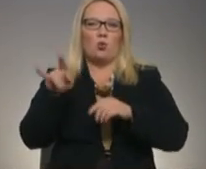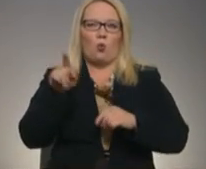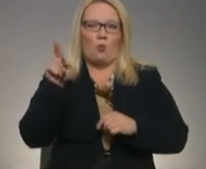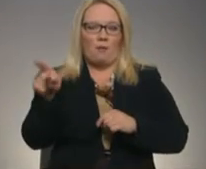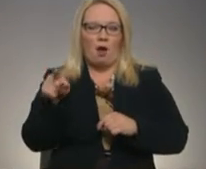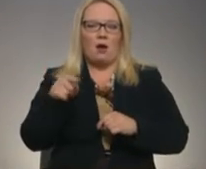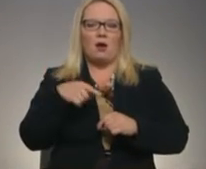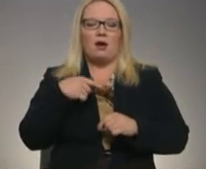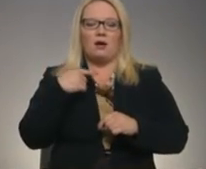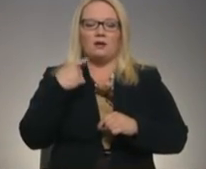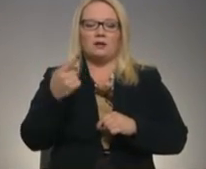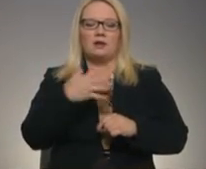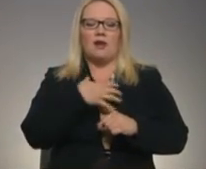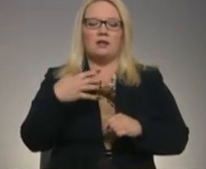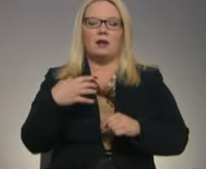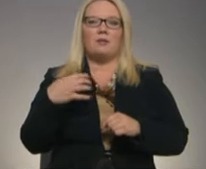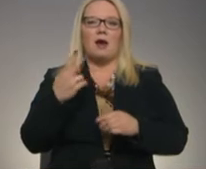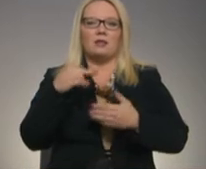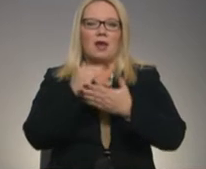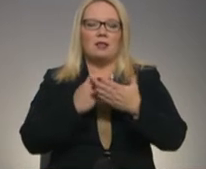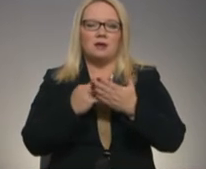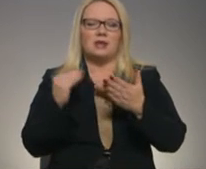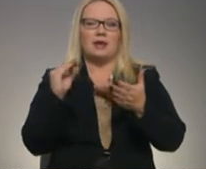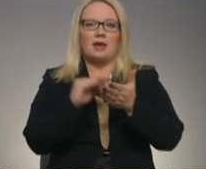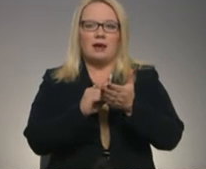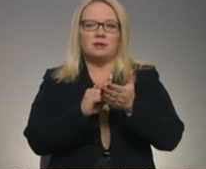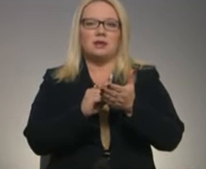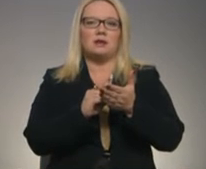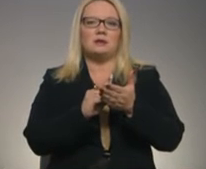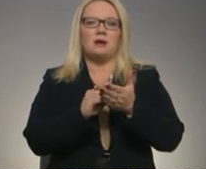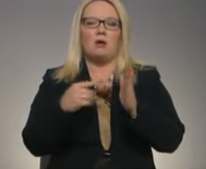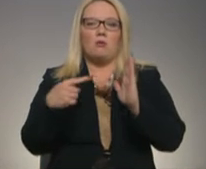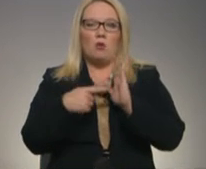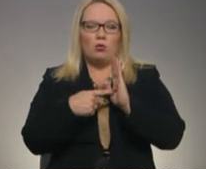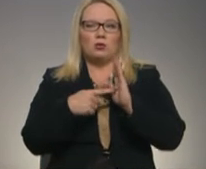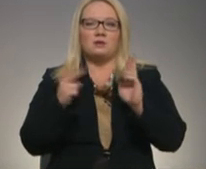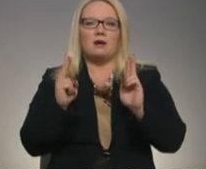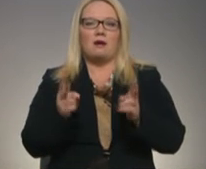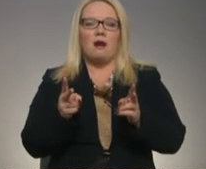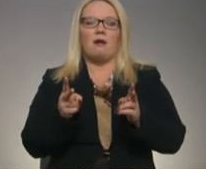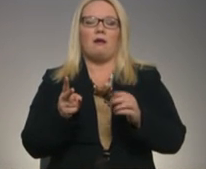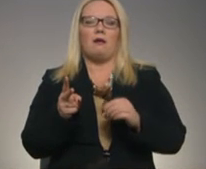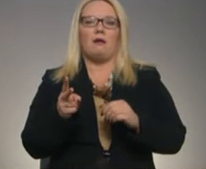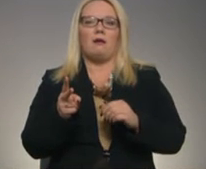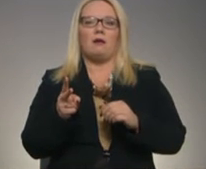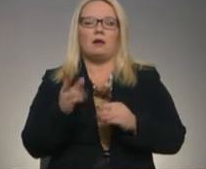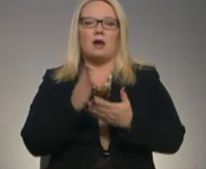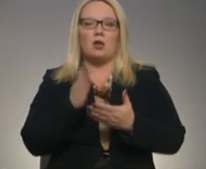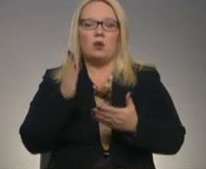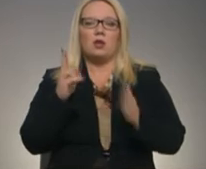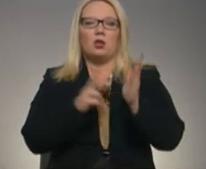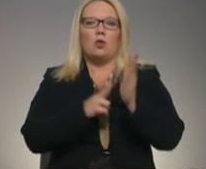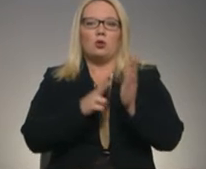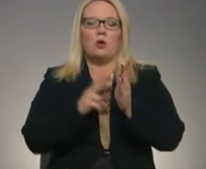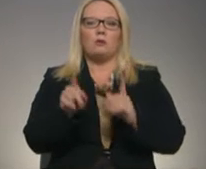kļūst mazāk. Valdies deklarācija ir ierakstīts punkts, kad jānotiek nodokļu